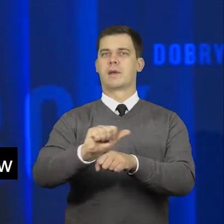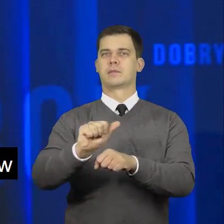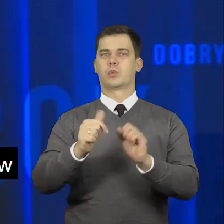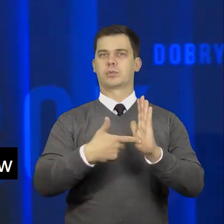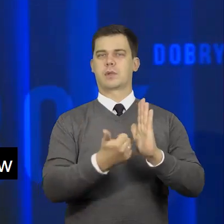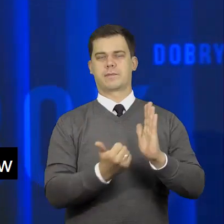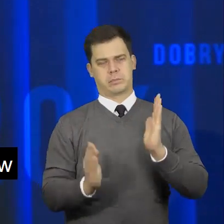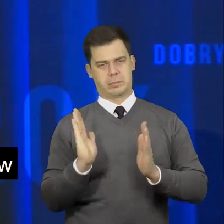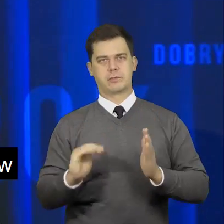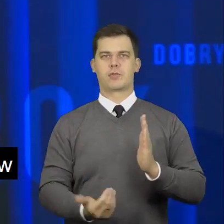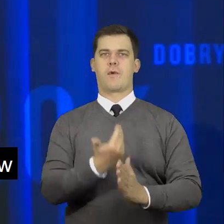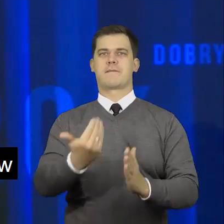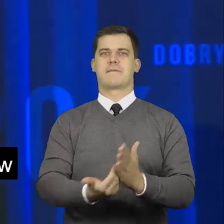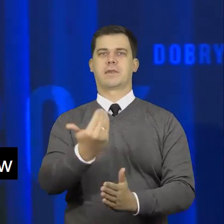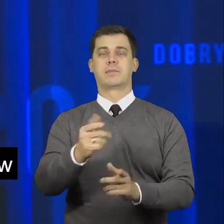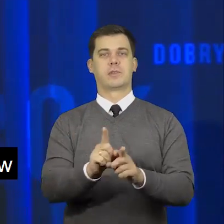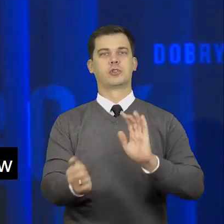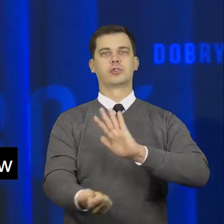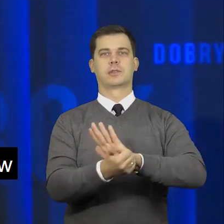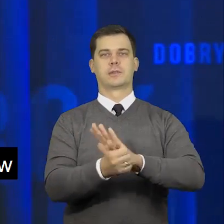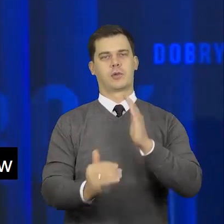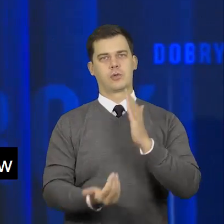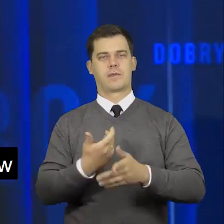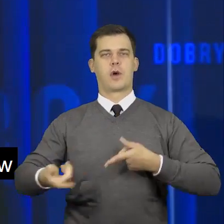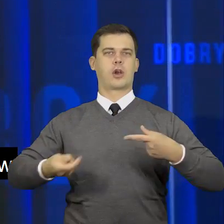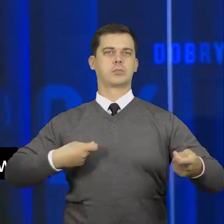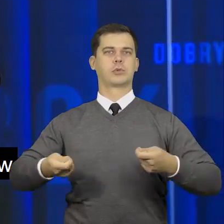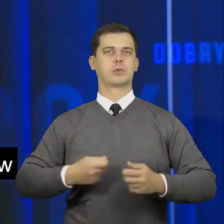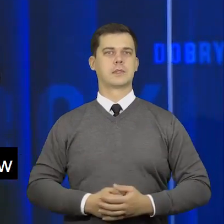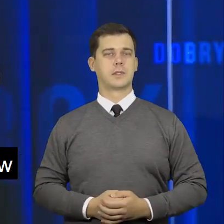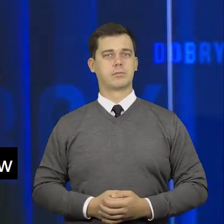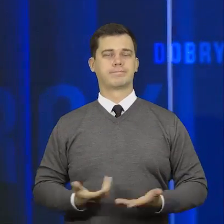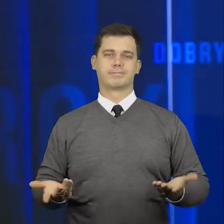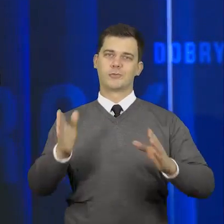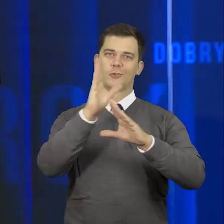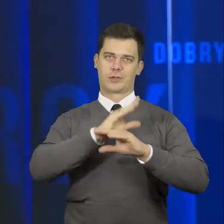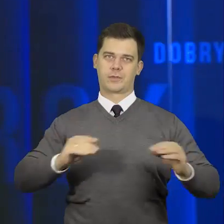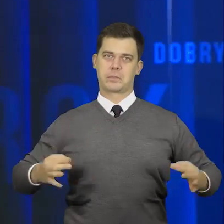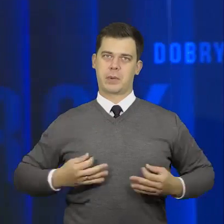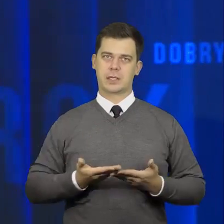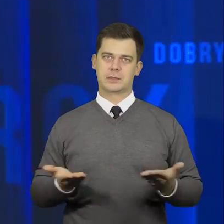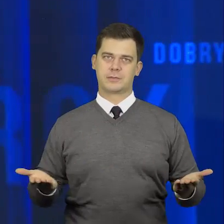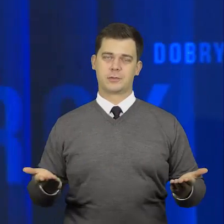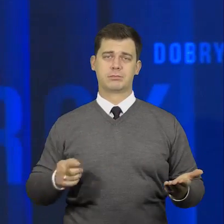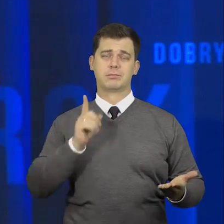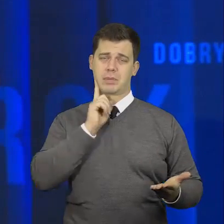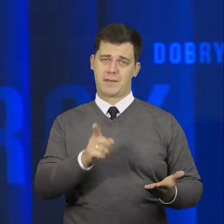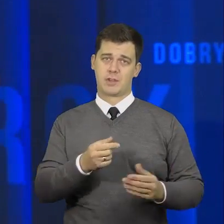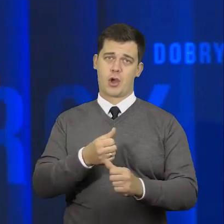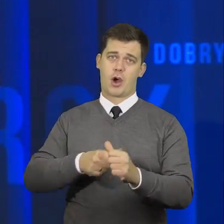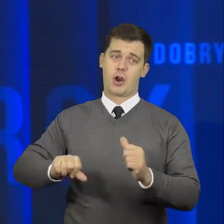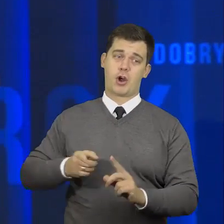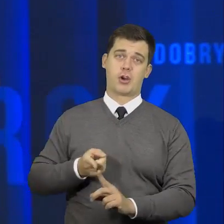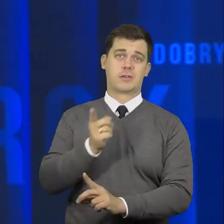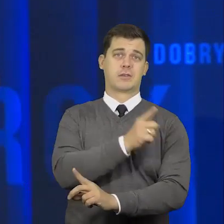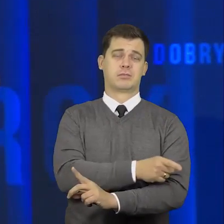11 projektami ustaw oraz 16 rozporządzeniami. Szanowni Państwo, to był